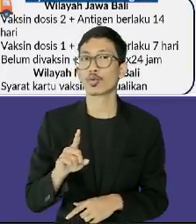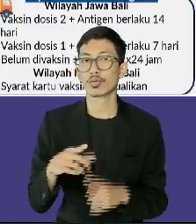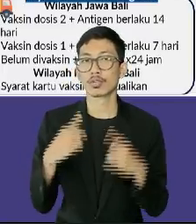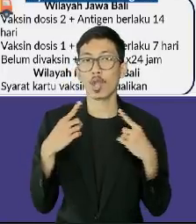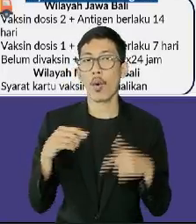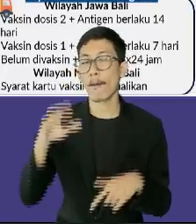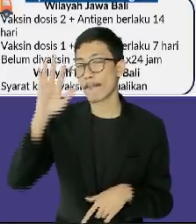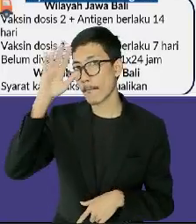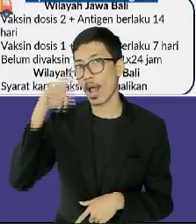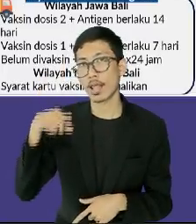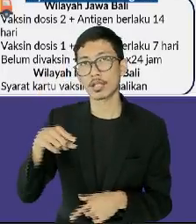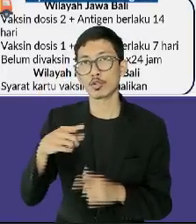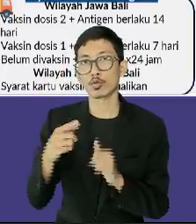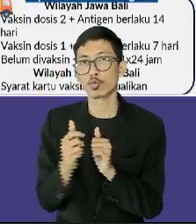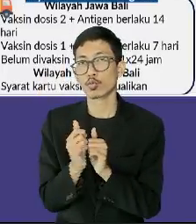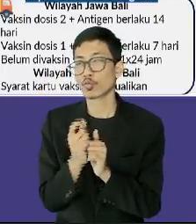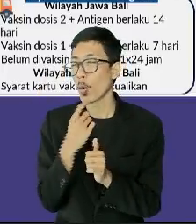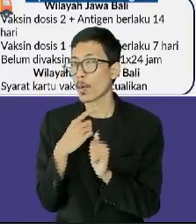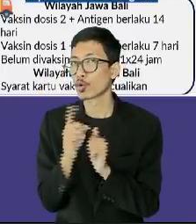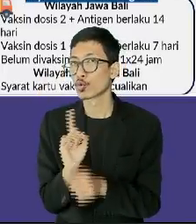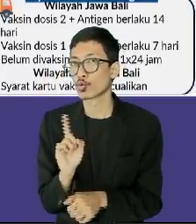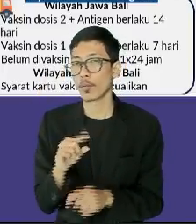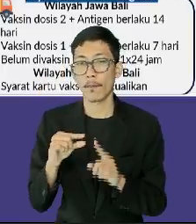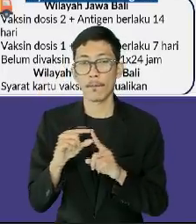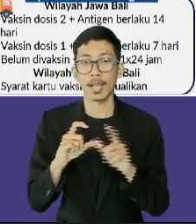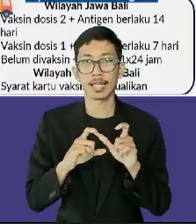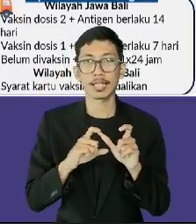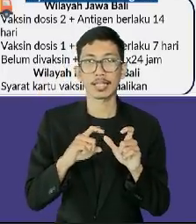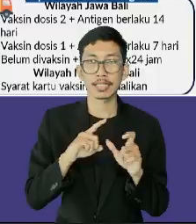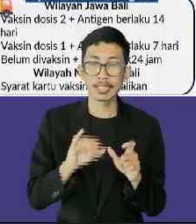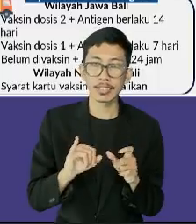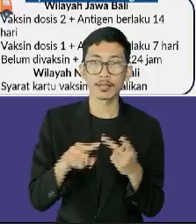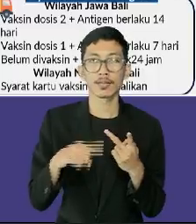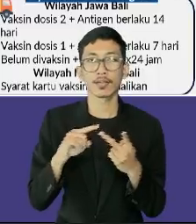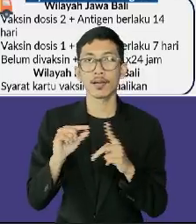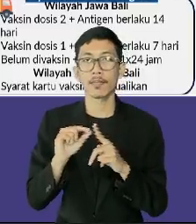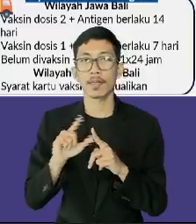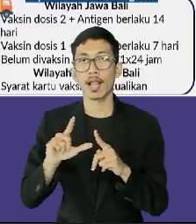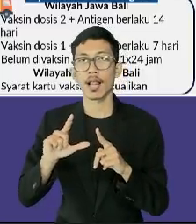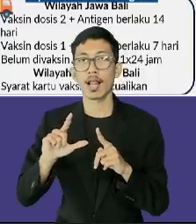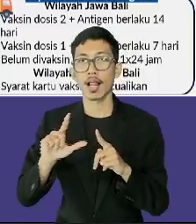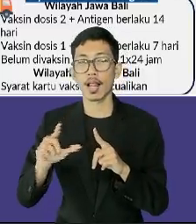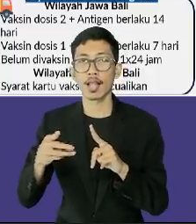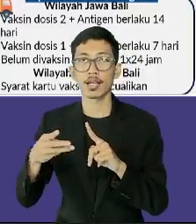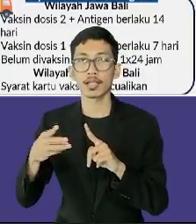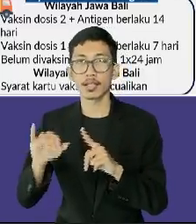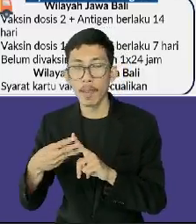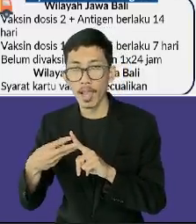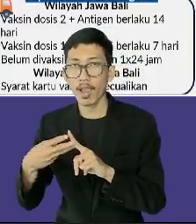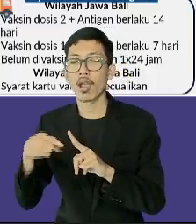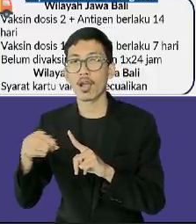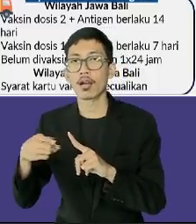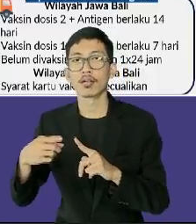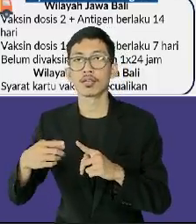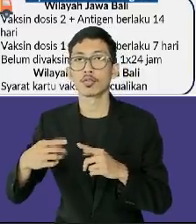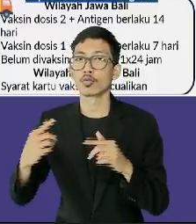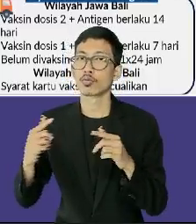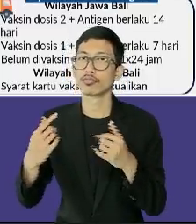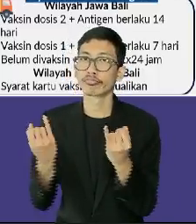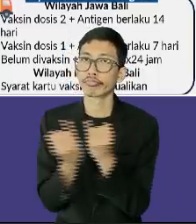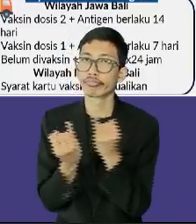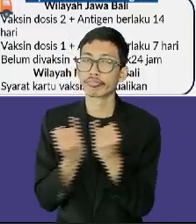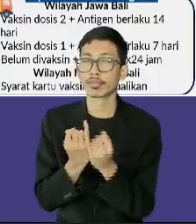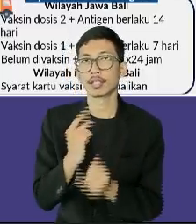yang ditentukan oleh PSSI dan PT LIB dengan pertandingan hanya boleh dilakukan satu kali